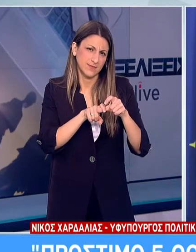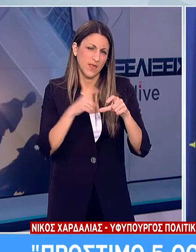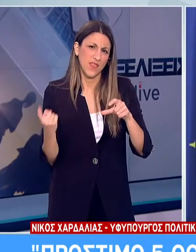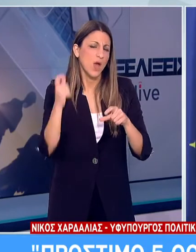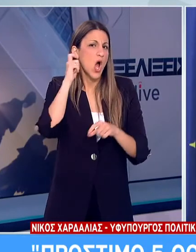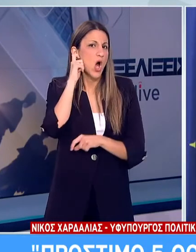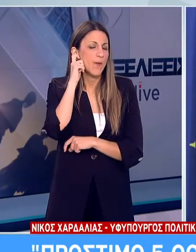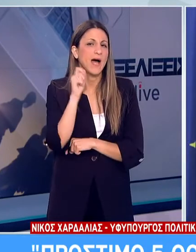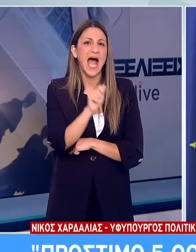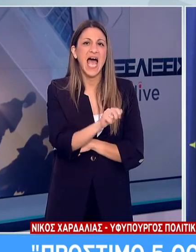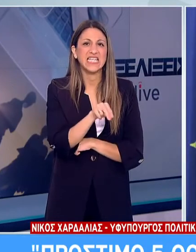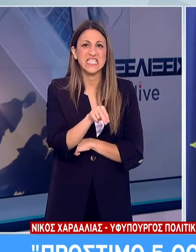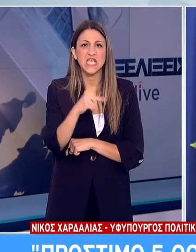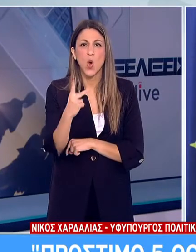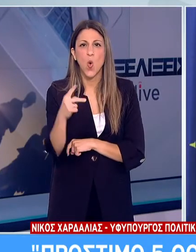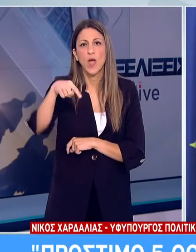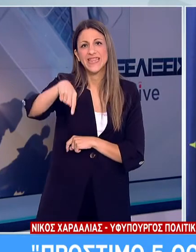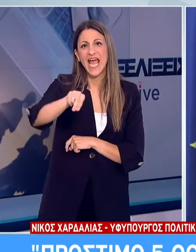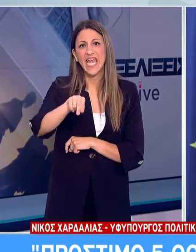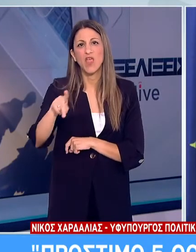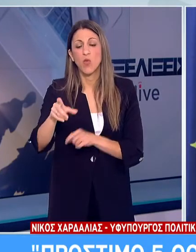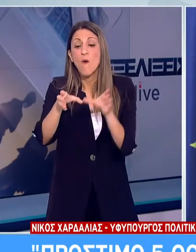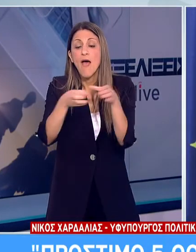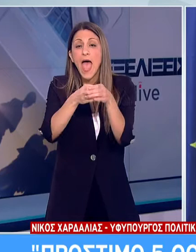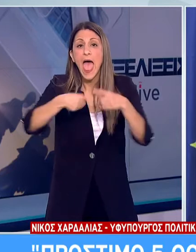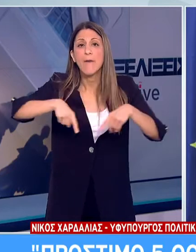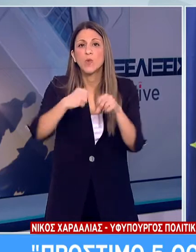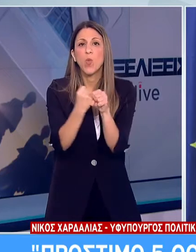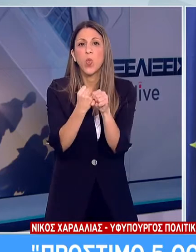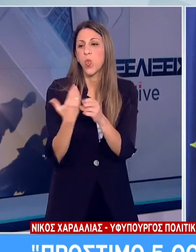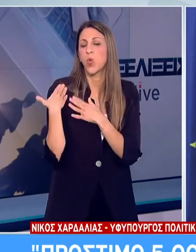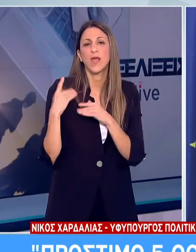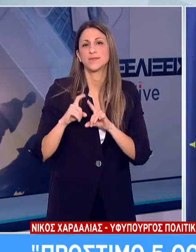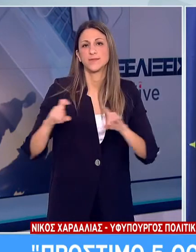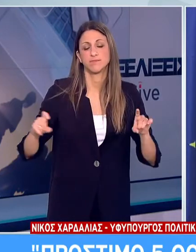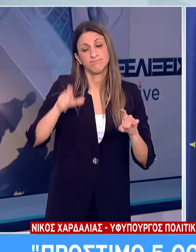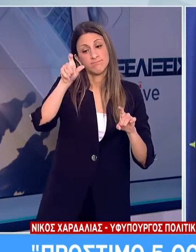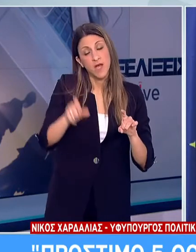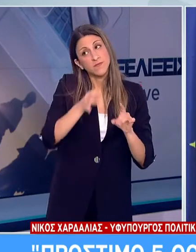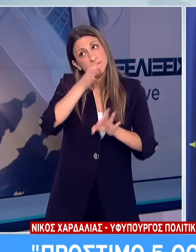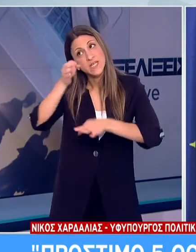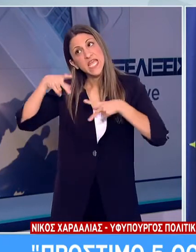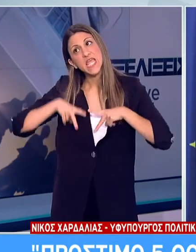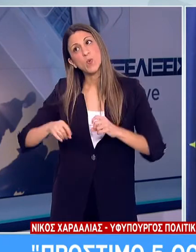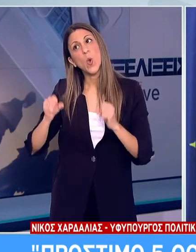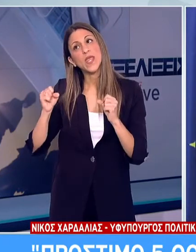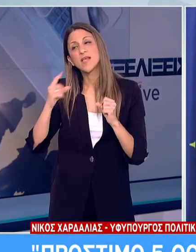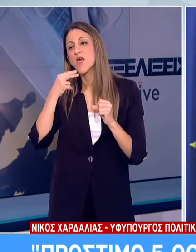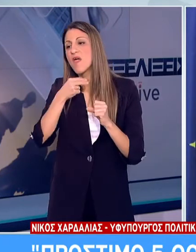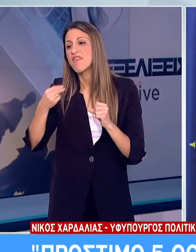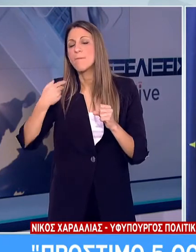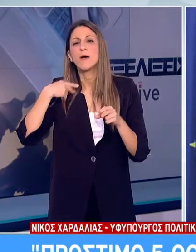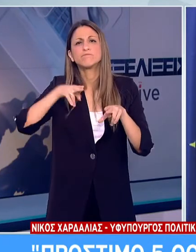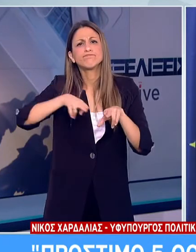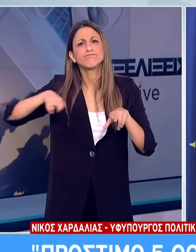κυρία Αναστασία Κωντανίδου. Έργο της Επιστημονικής Επιτροπής είναι η εισήγηση προς το Υπουργείο Υγείας για την άφηση των κλινών μεθ στα